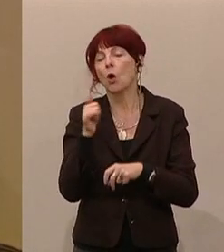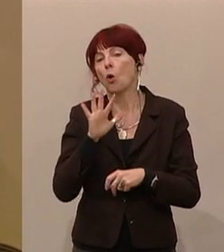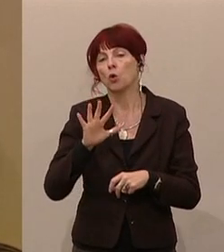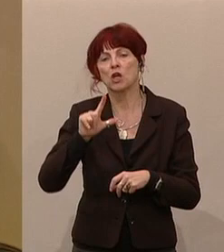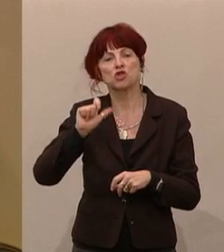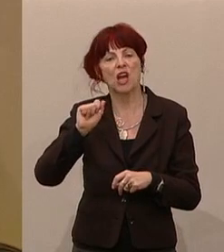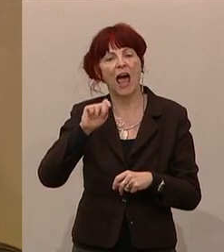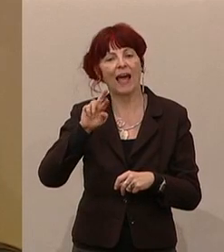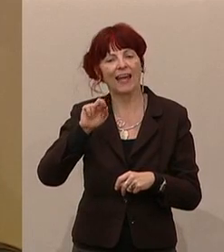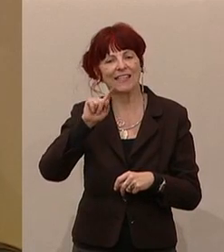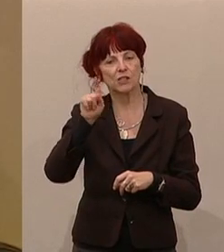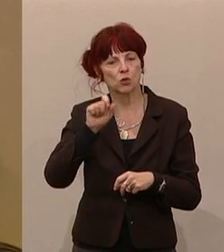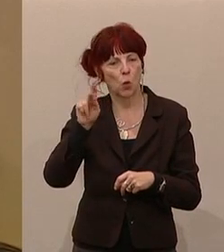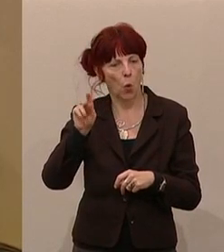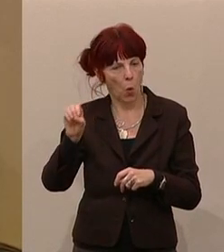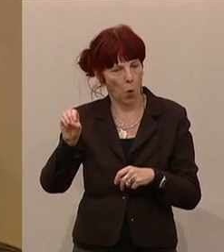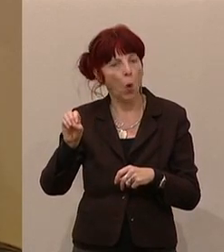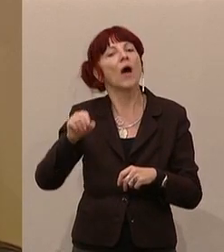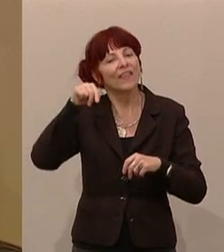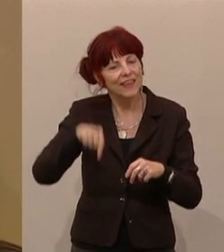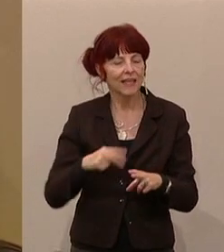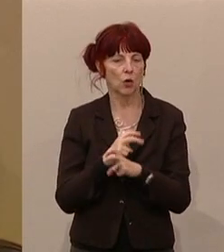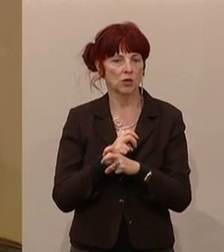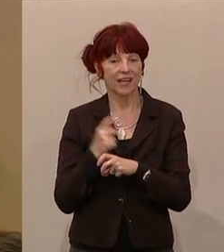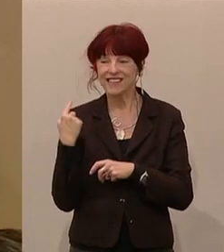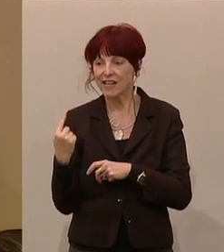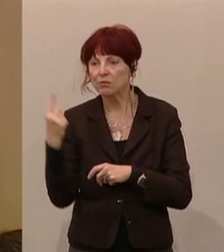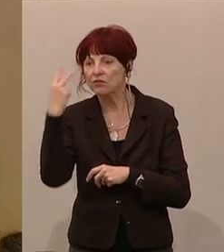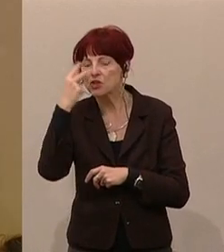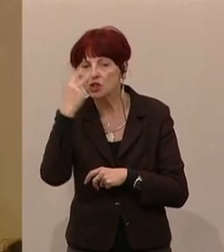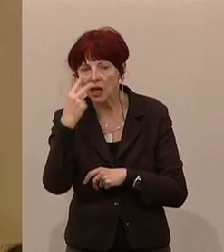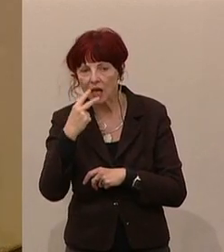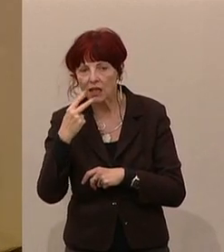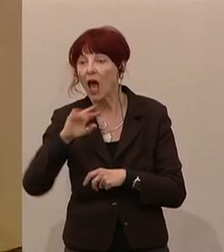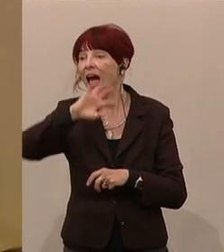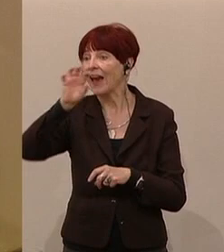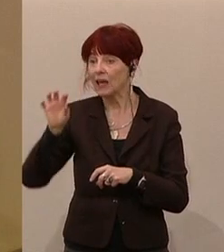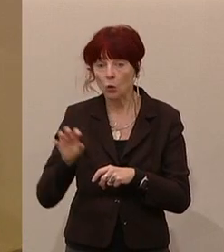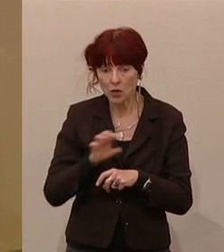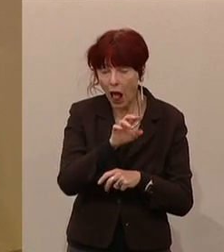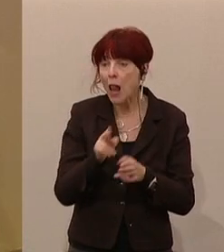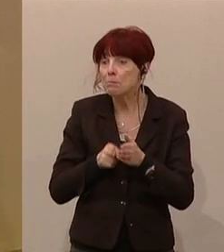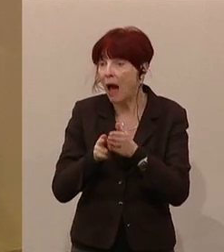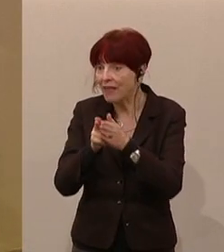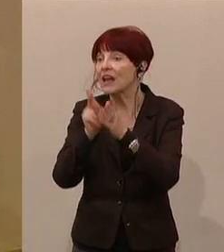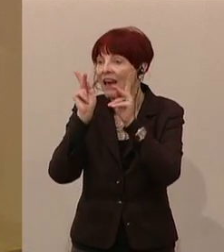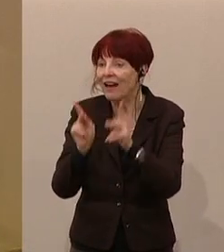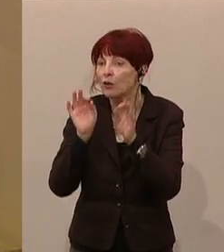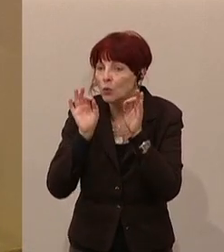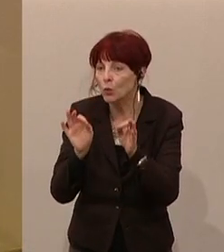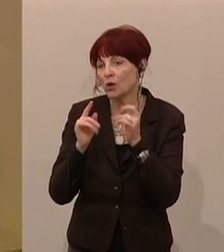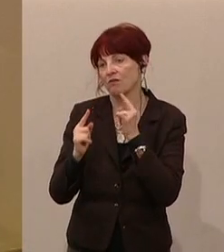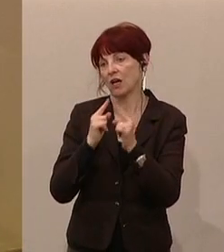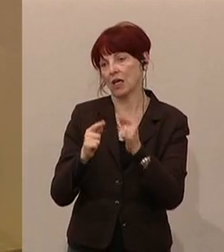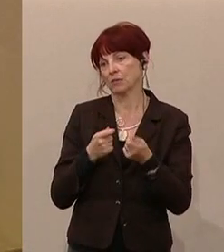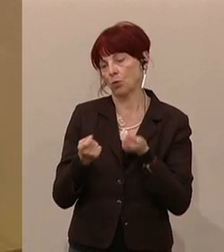Niederösterreich, die verstanden haben, dass man mit Regionalbahnen auch vernünftig Verkehrspolitik machen kann. So,